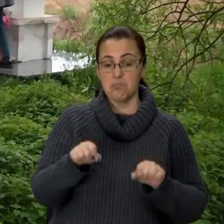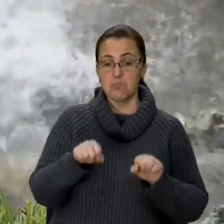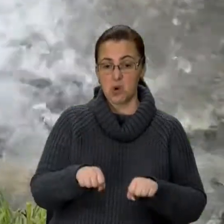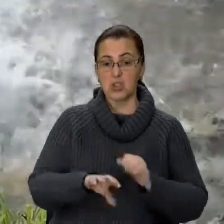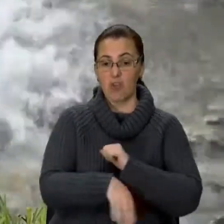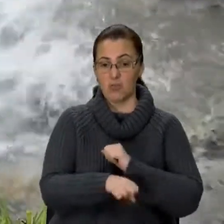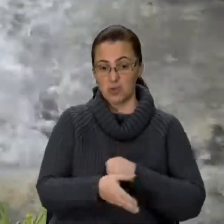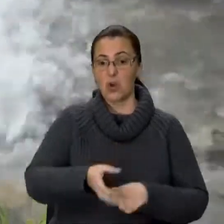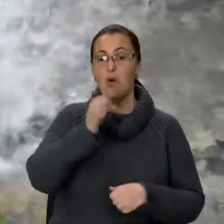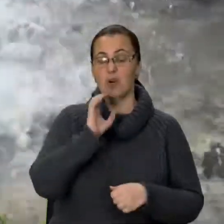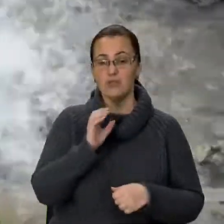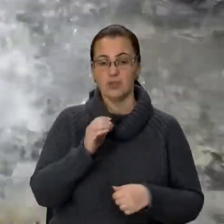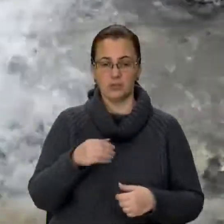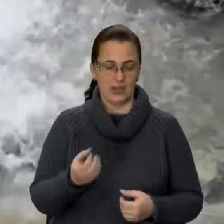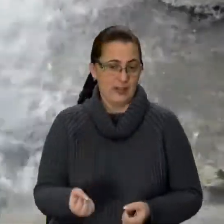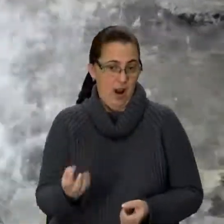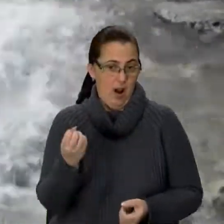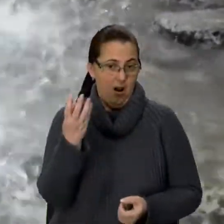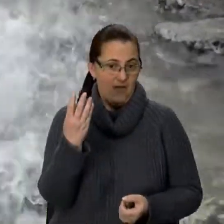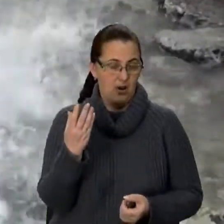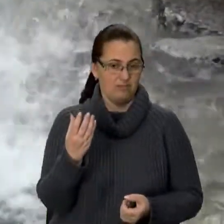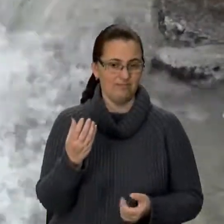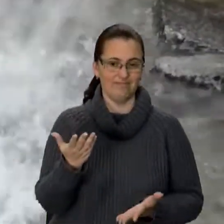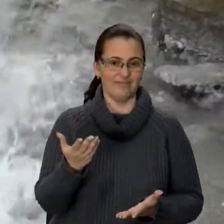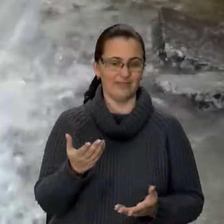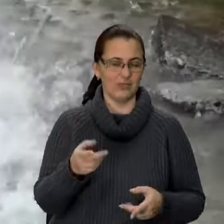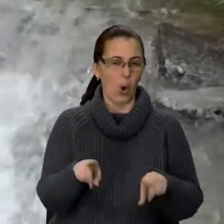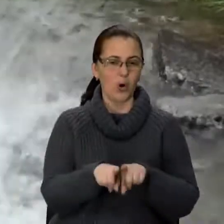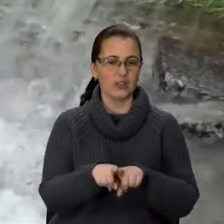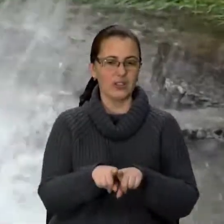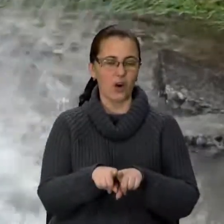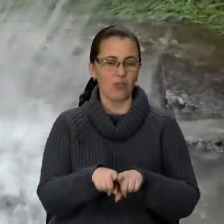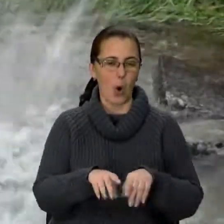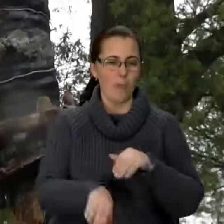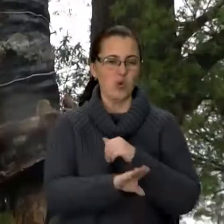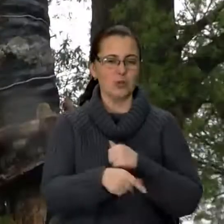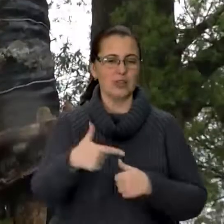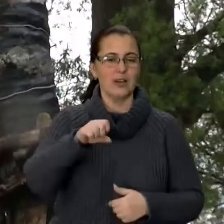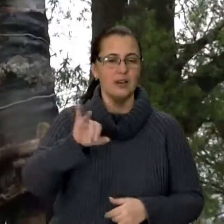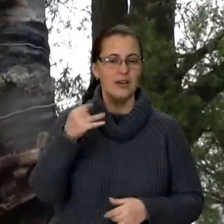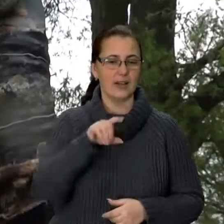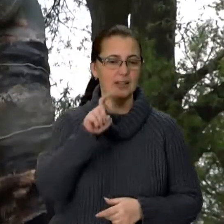пустомет. Хоча назвати живець джерелом складно, це швидше справжній пустомитівський гейзер.